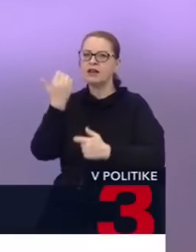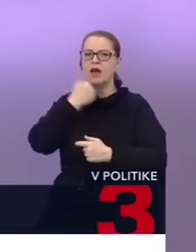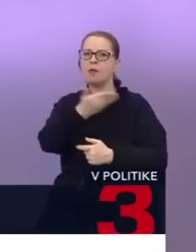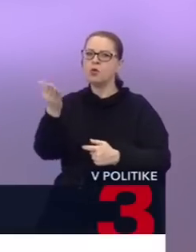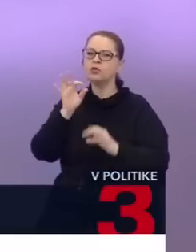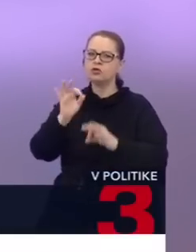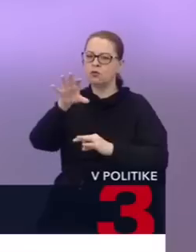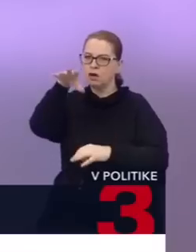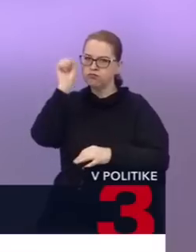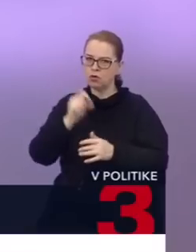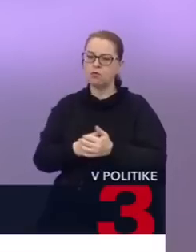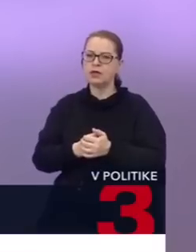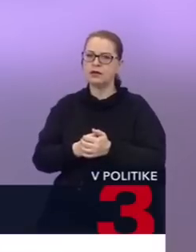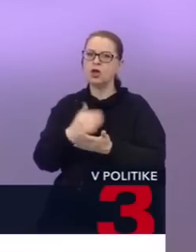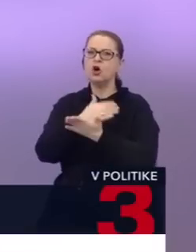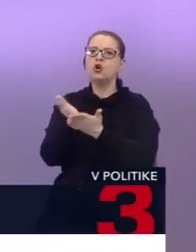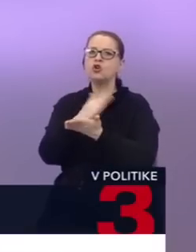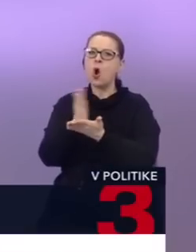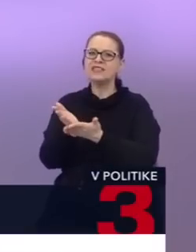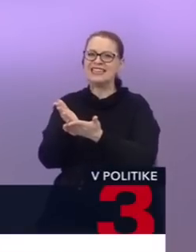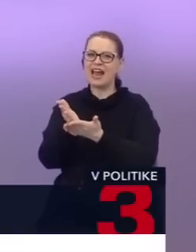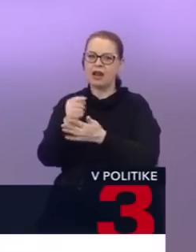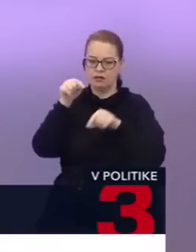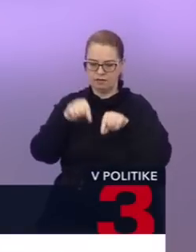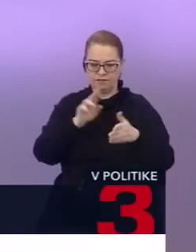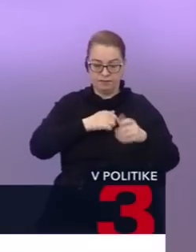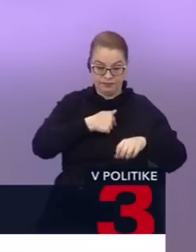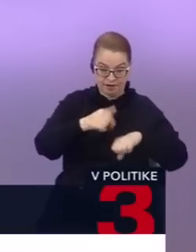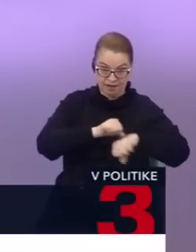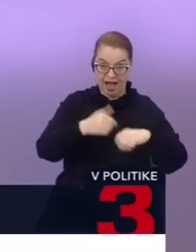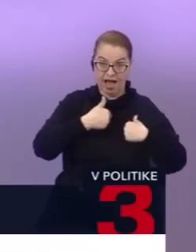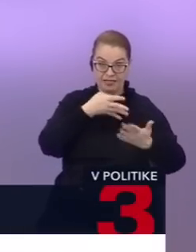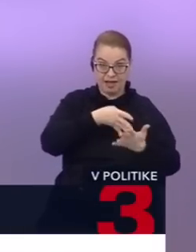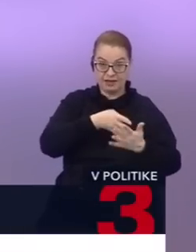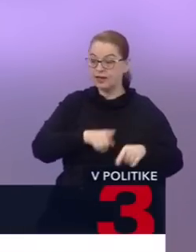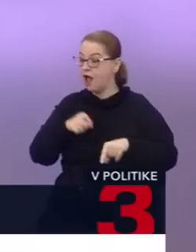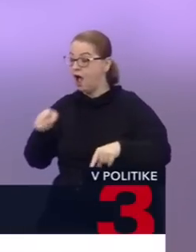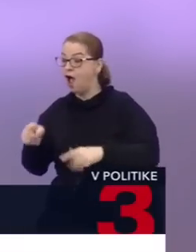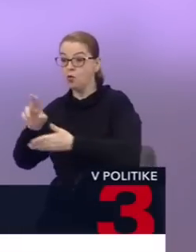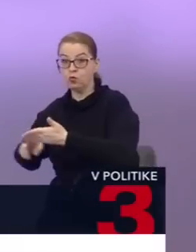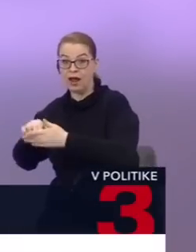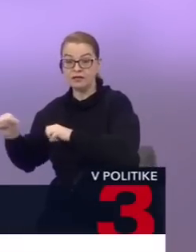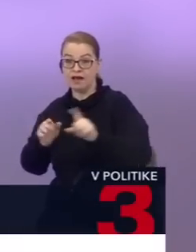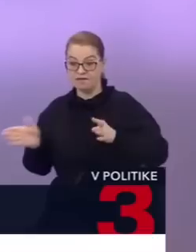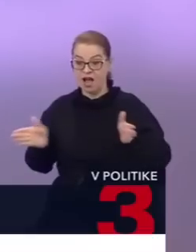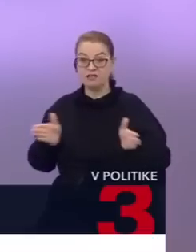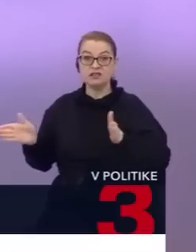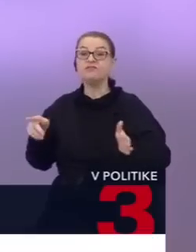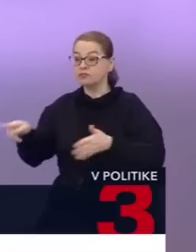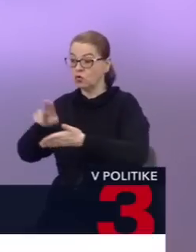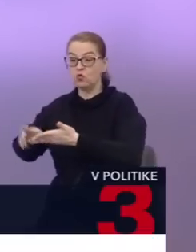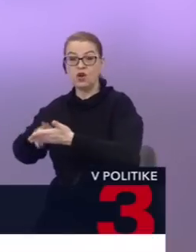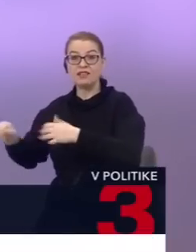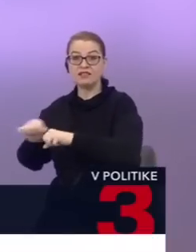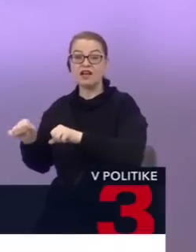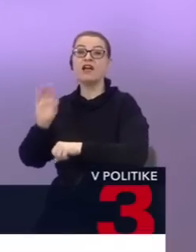to pochopili. Ten rozdiel medzi touto vládou a úradnickou vládou je v tom, že ak by úradnická vláda nastúpila, musela by si vypýtať presne ten